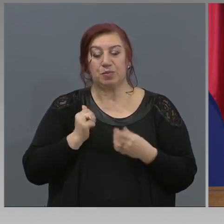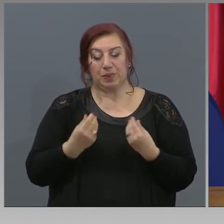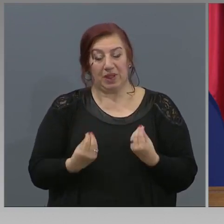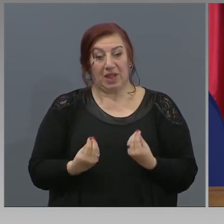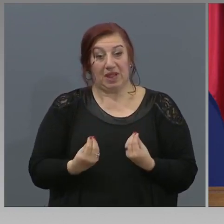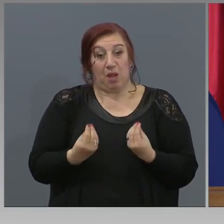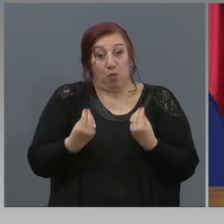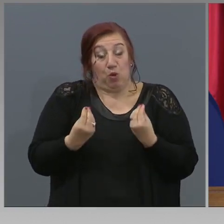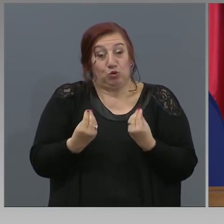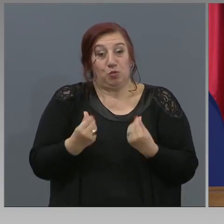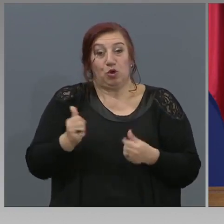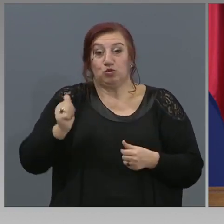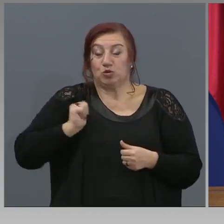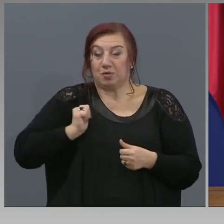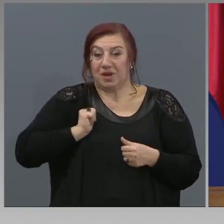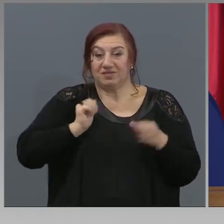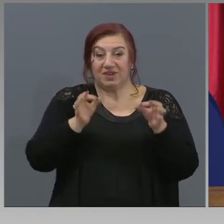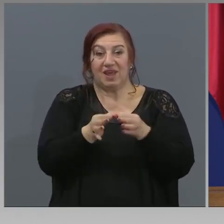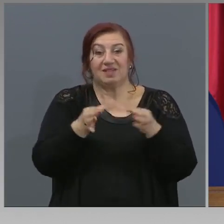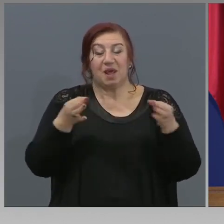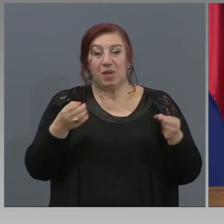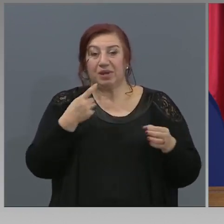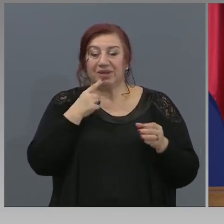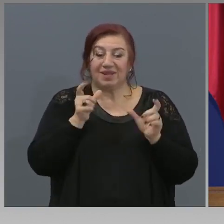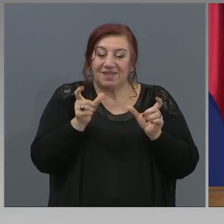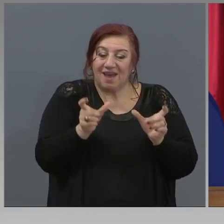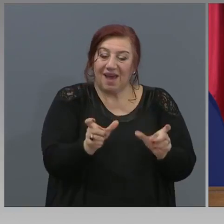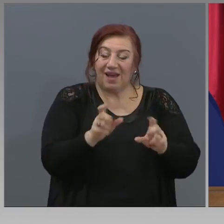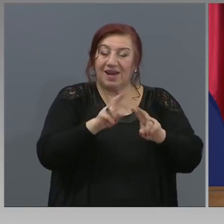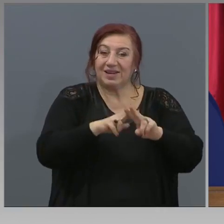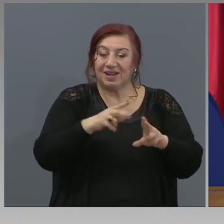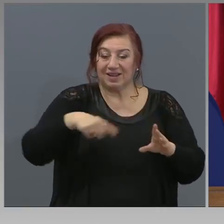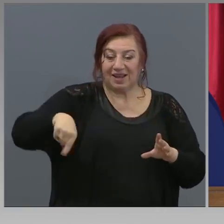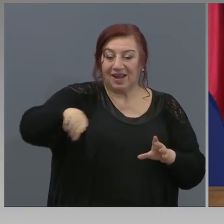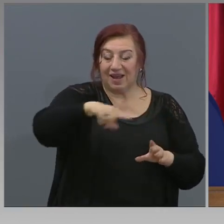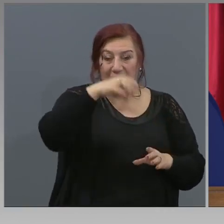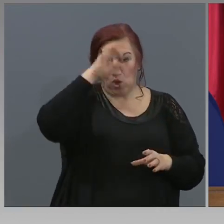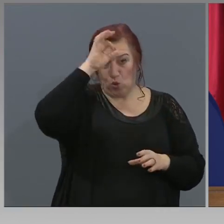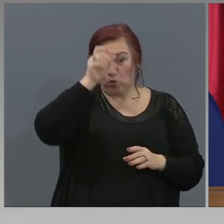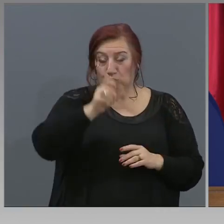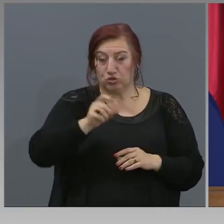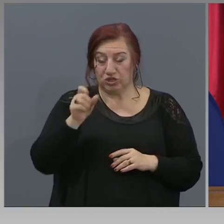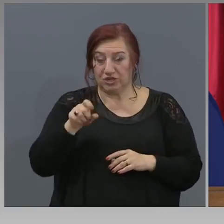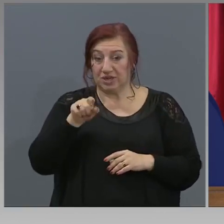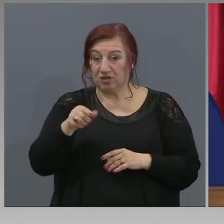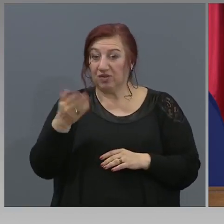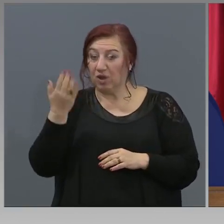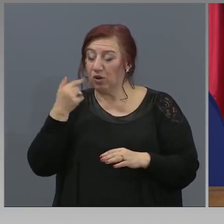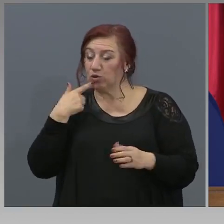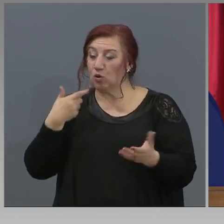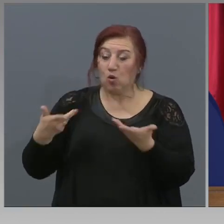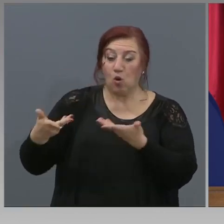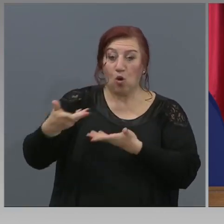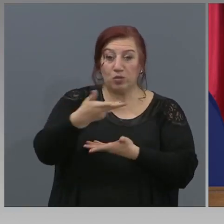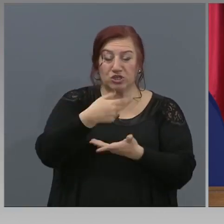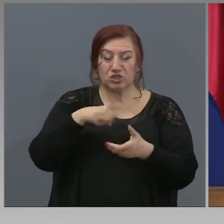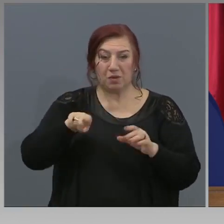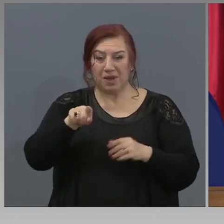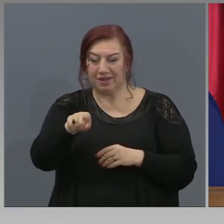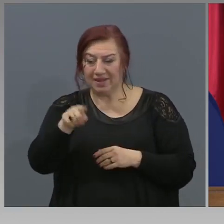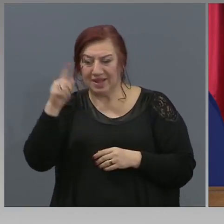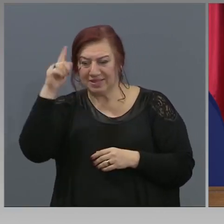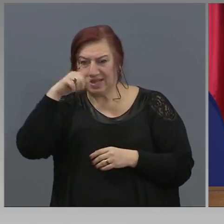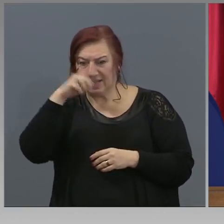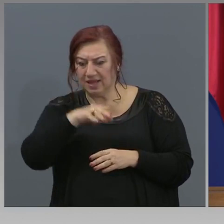-доброто спазване на мерките за карантина сред учениците. Това, което обсъждаме е да тези дни да бъдат използвани за